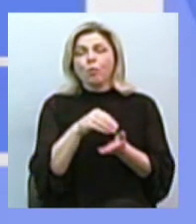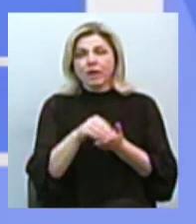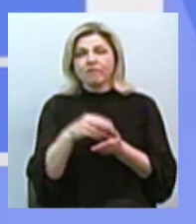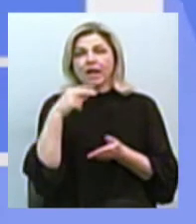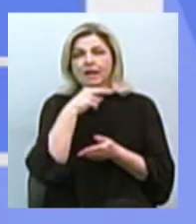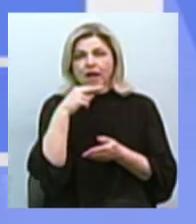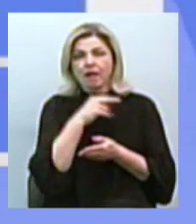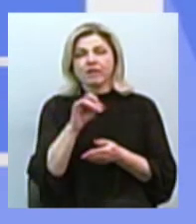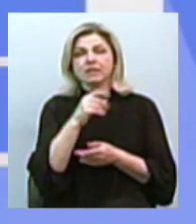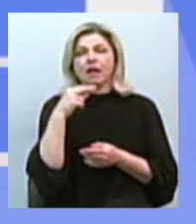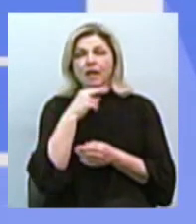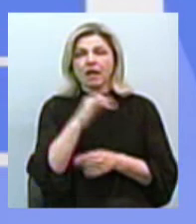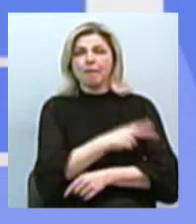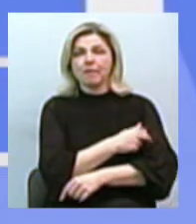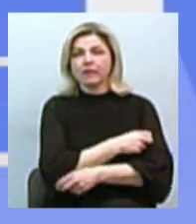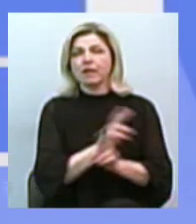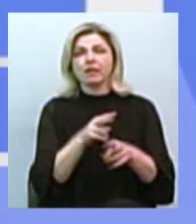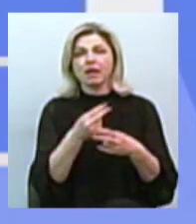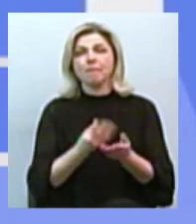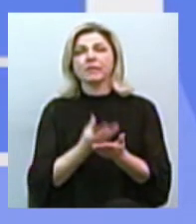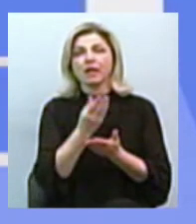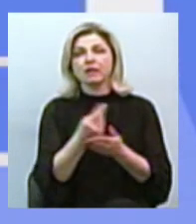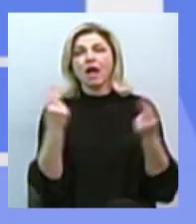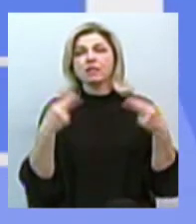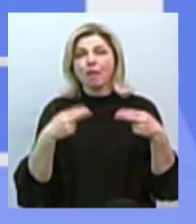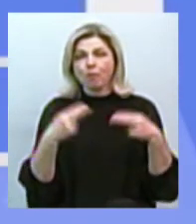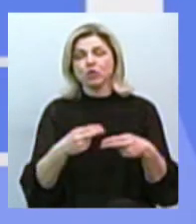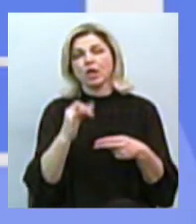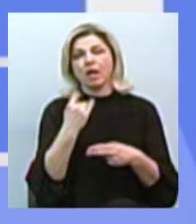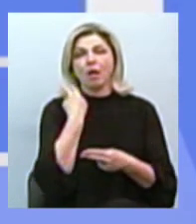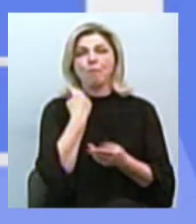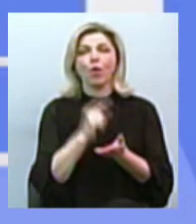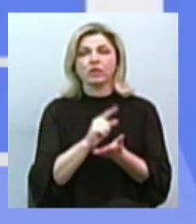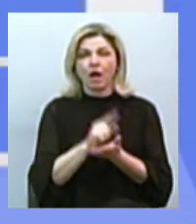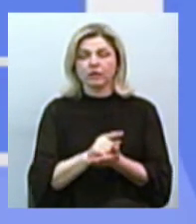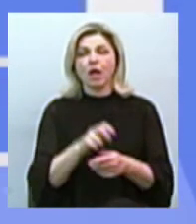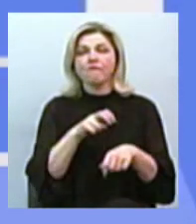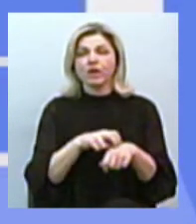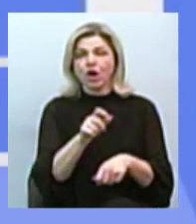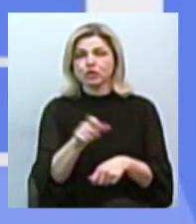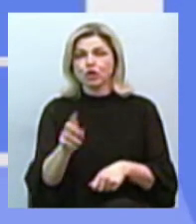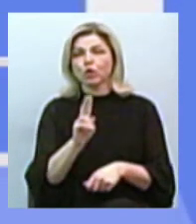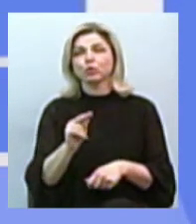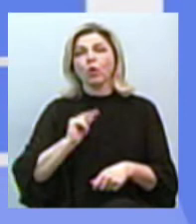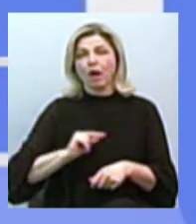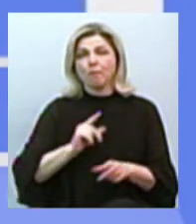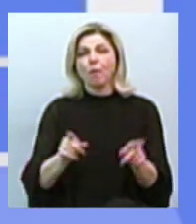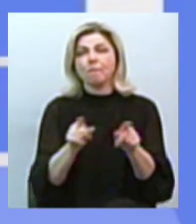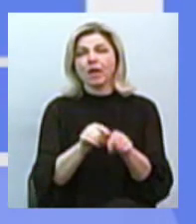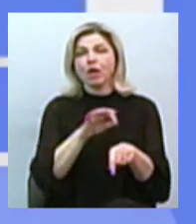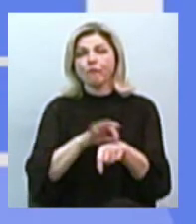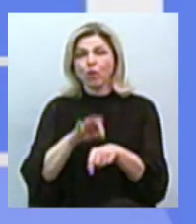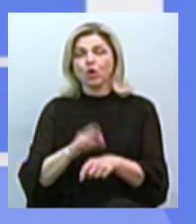та медичне обладнання не треба буде платити візнемито та податок. Медикам, які будуть працювати з хворими на коронавірус, мають